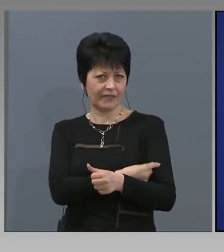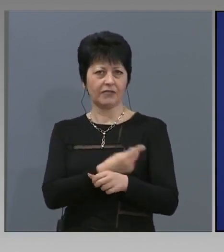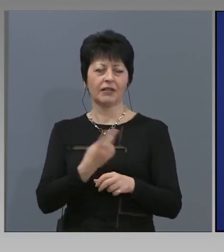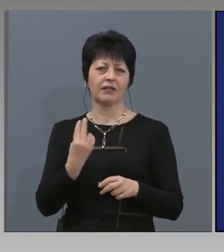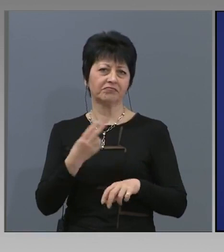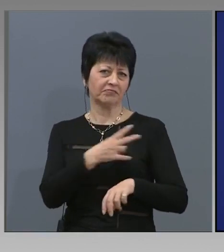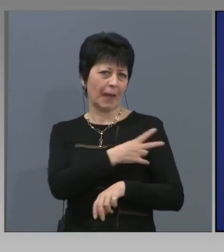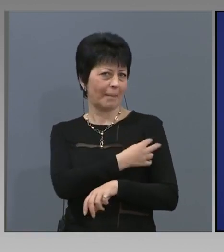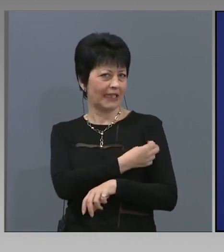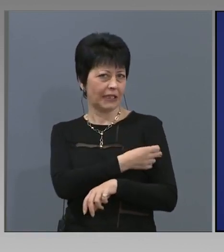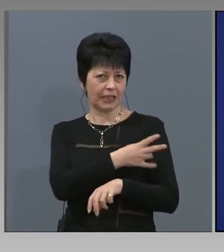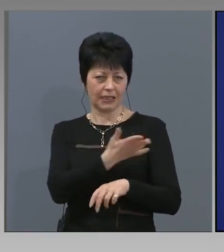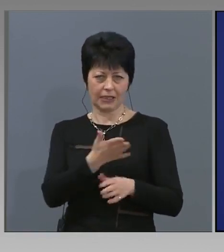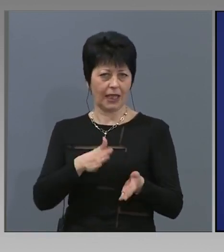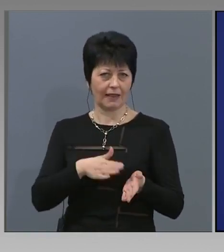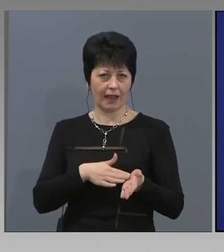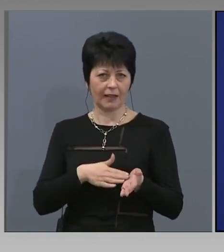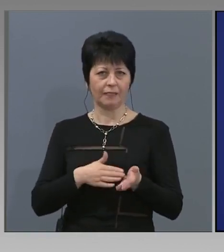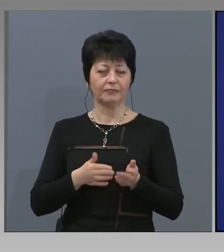данни и така нататък.